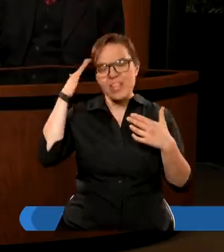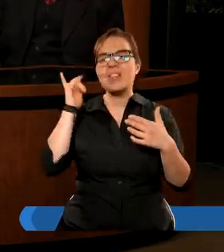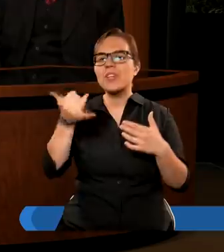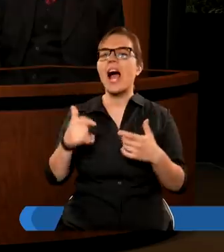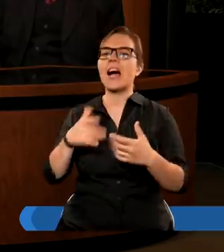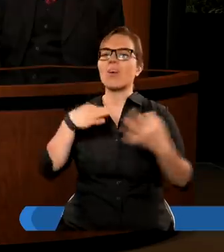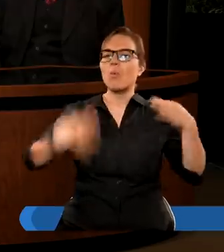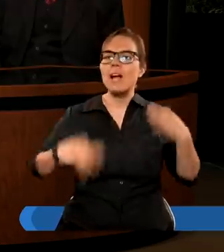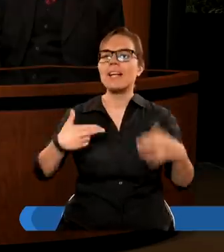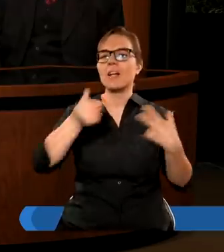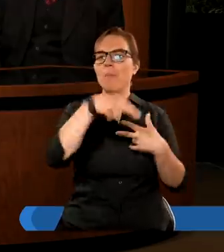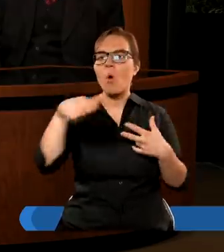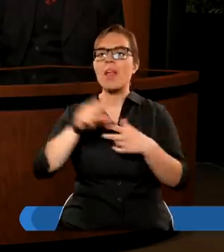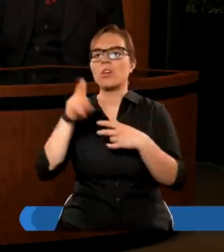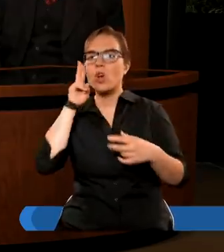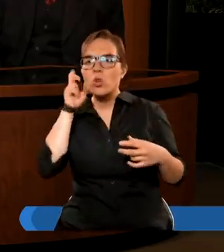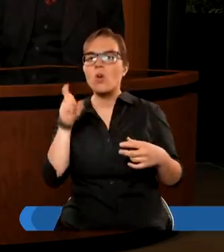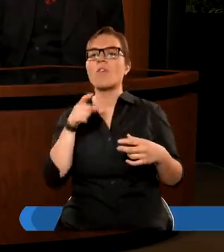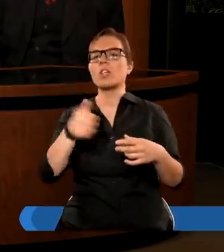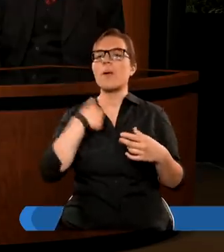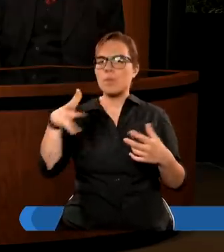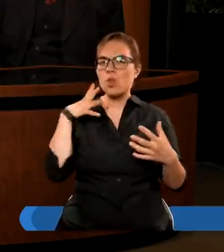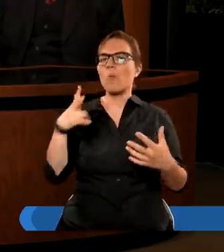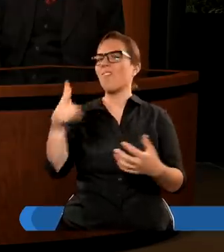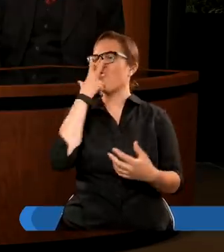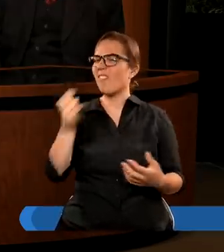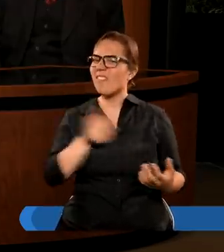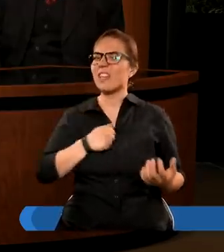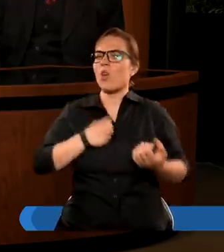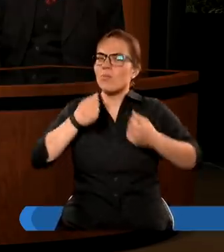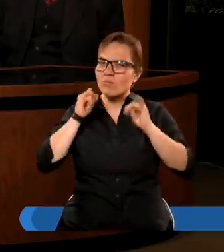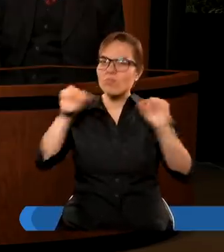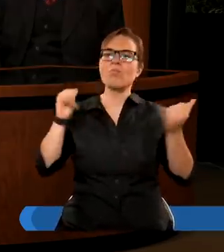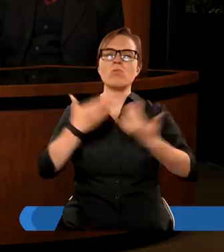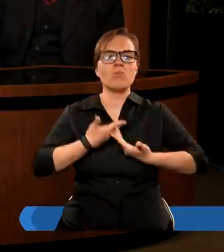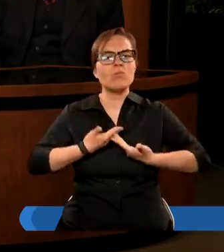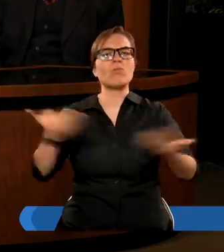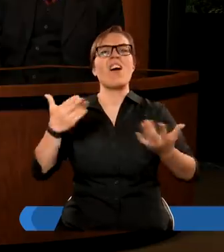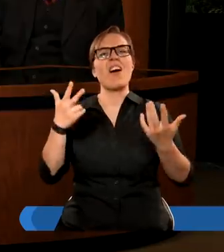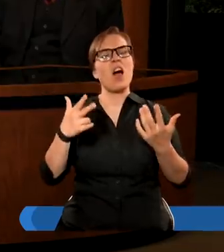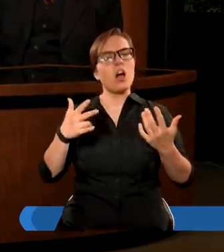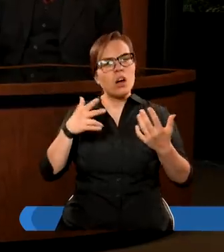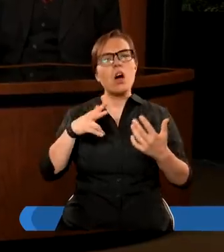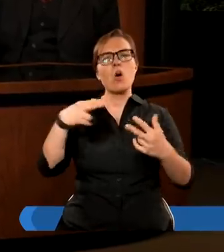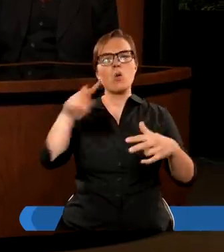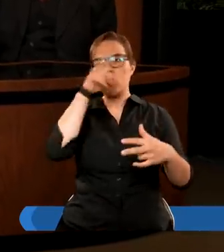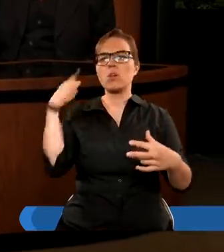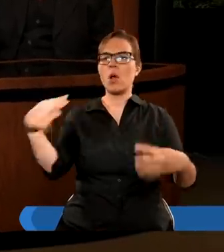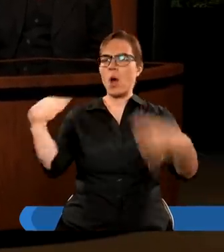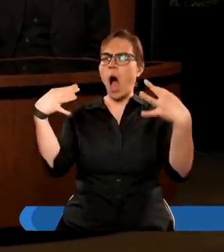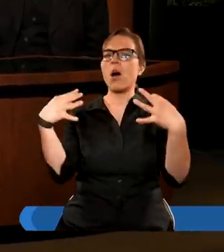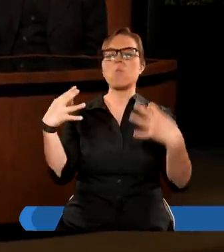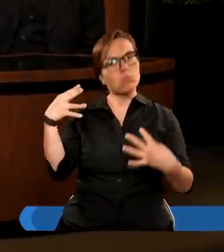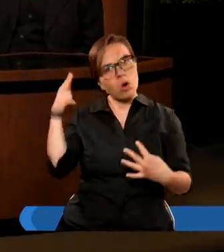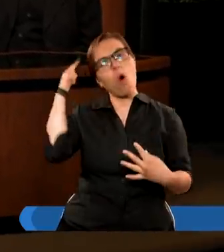nieba, czyli to tak, żeby to było widoczne, żeby to było głośne, żeby było słyszalne, ponieważ czas jest